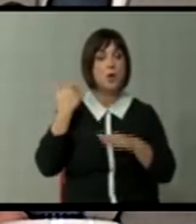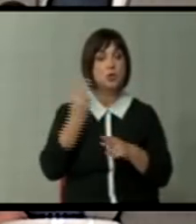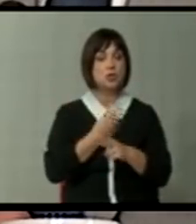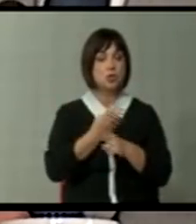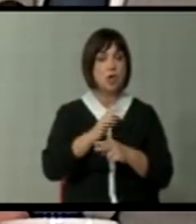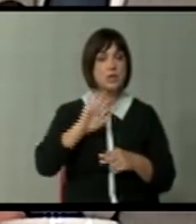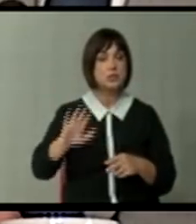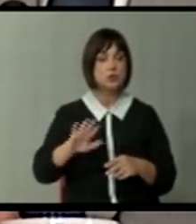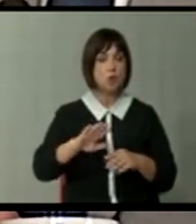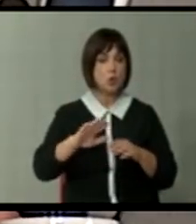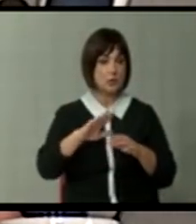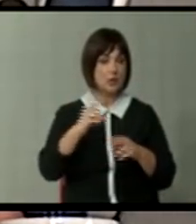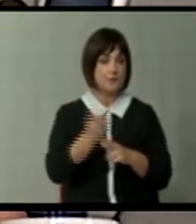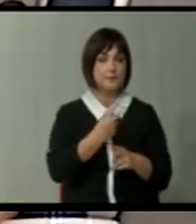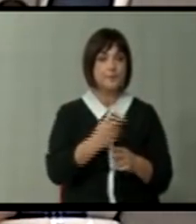земји од источниот блок.